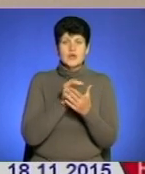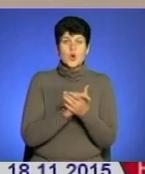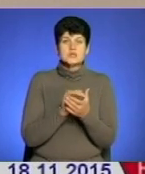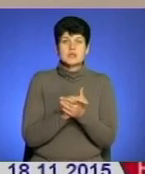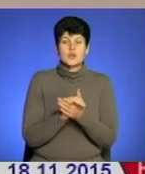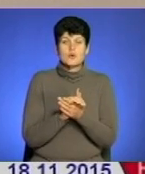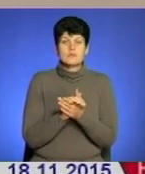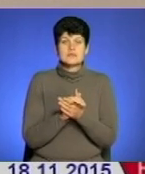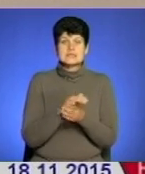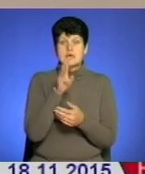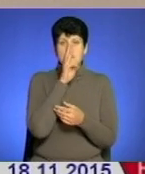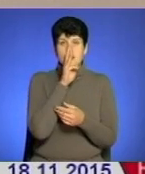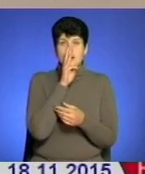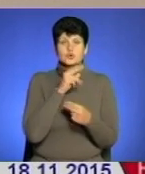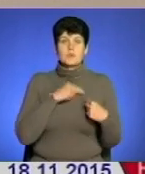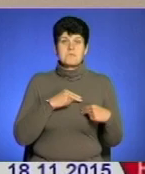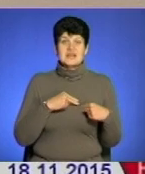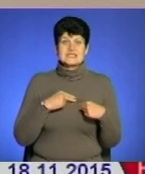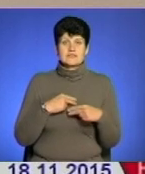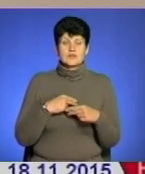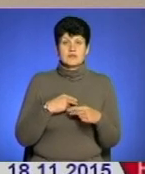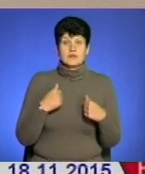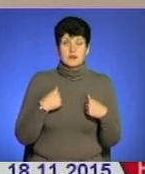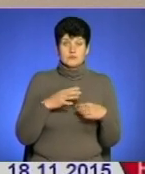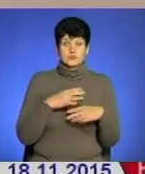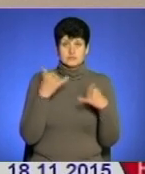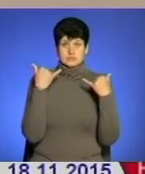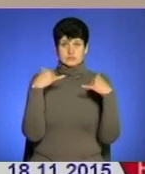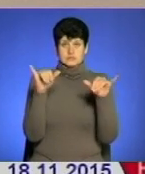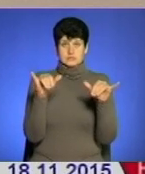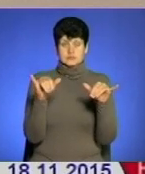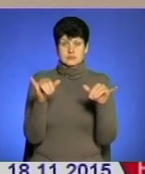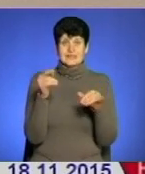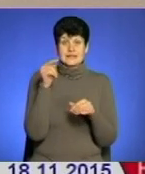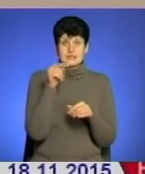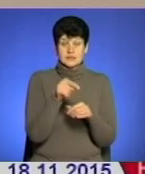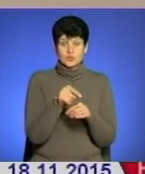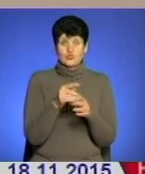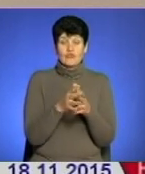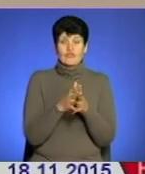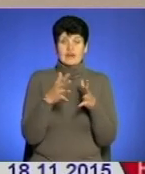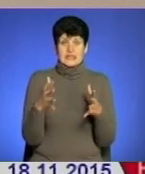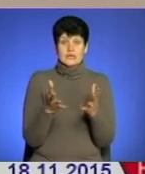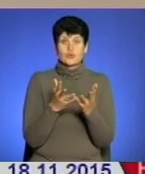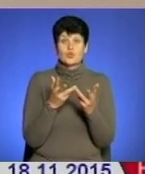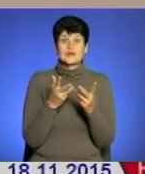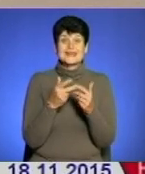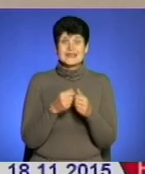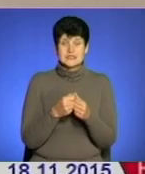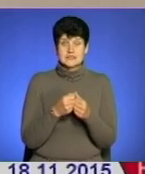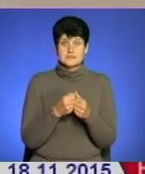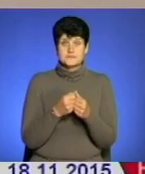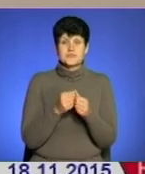з заробітною платою працівників, я, чесно кажучи, вражений. Тому що на таку велику кількість, який